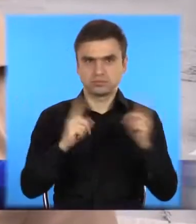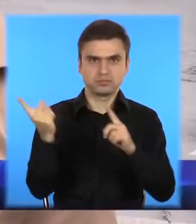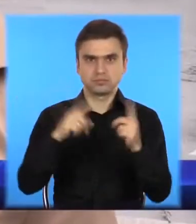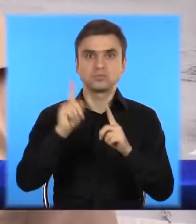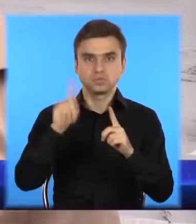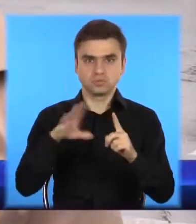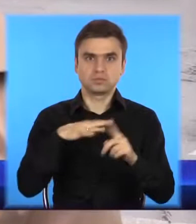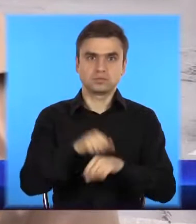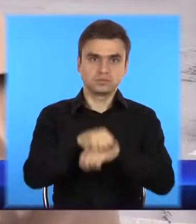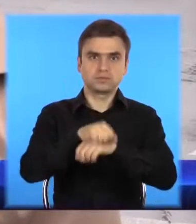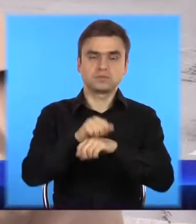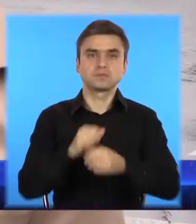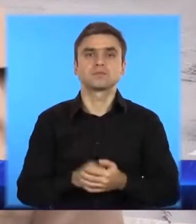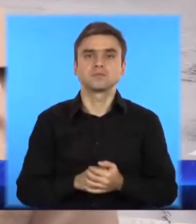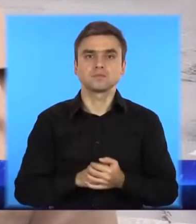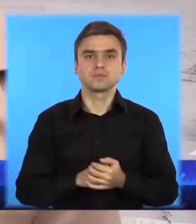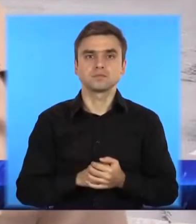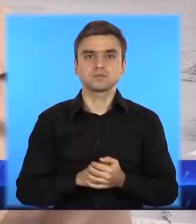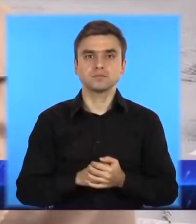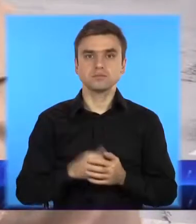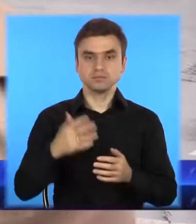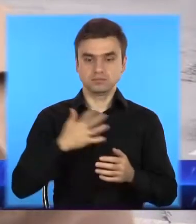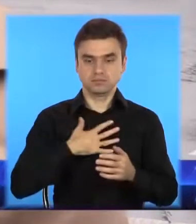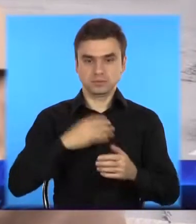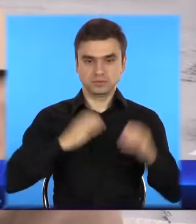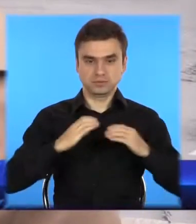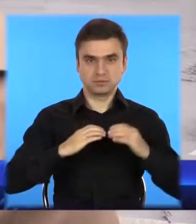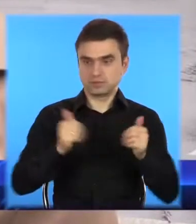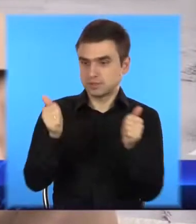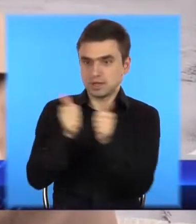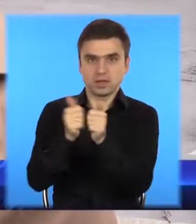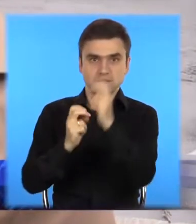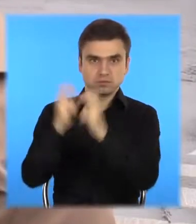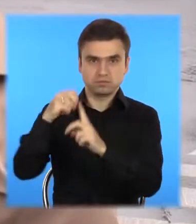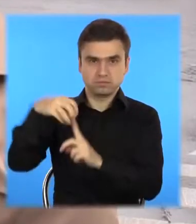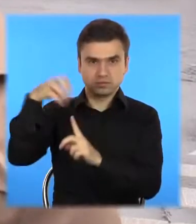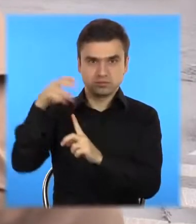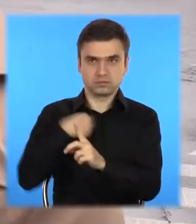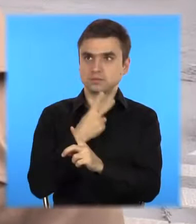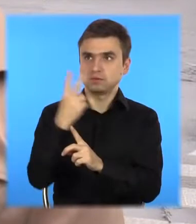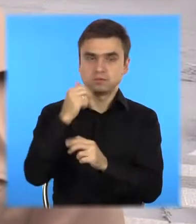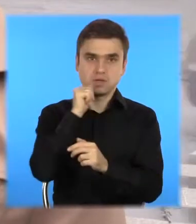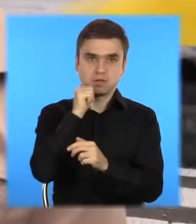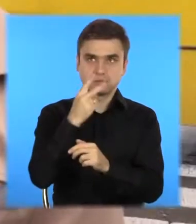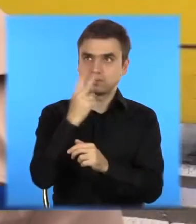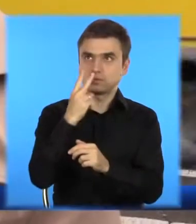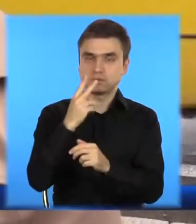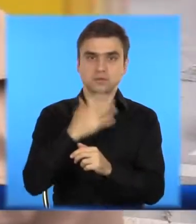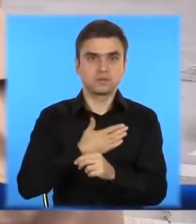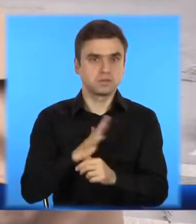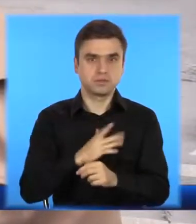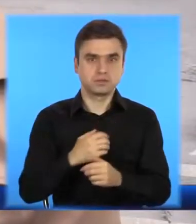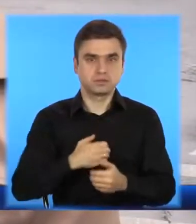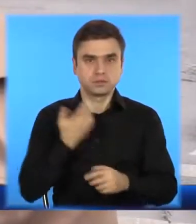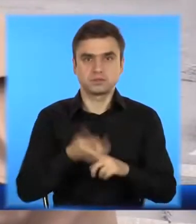корпус Криворігського економічного інституту стоїть дуже близько. Ми це бачимо, це дуже неприємне і